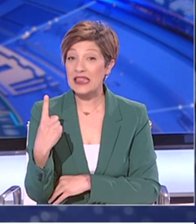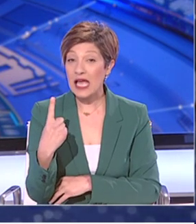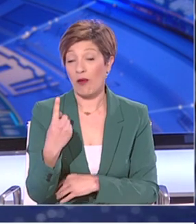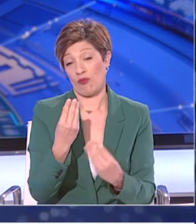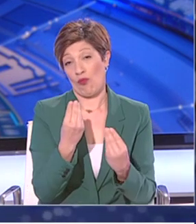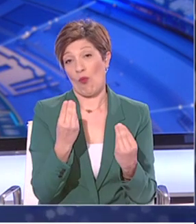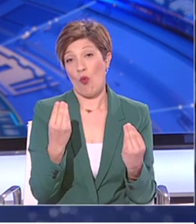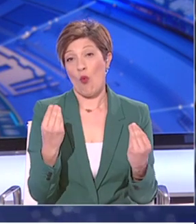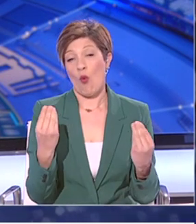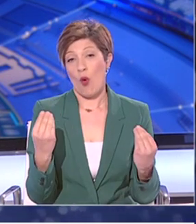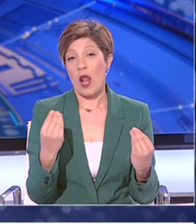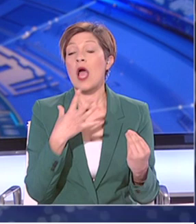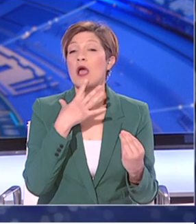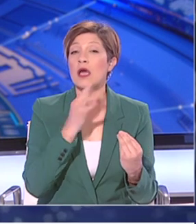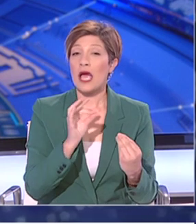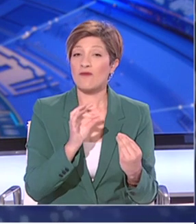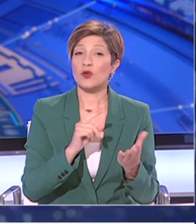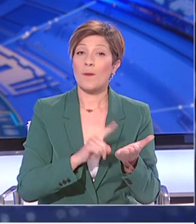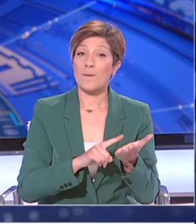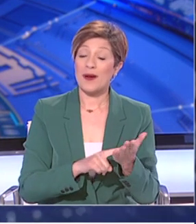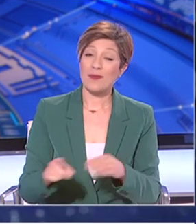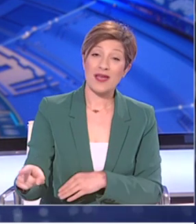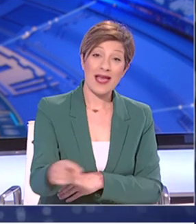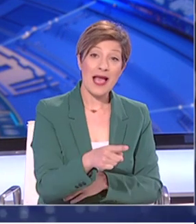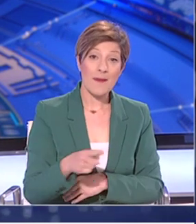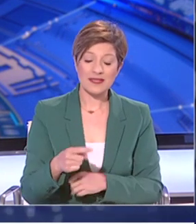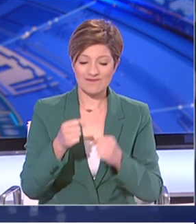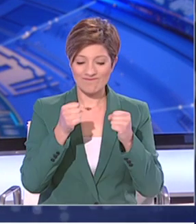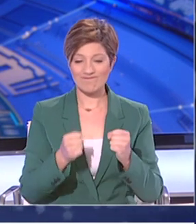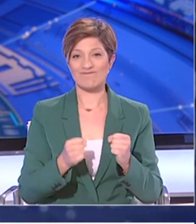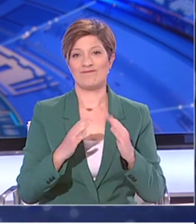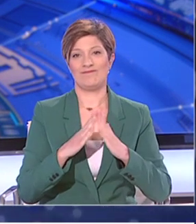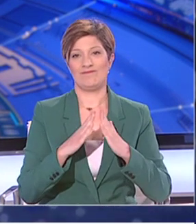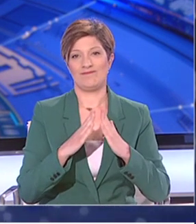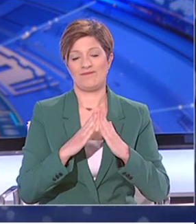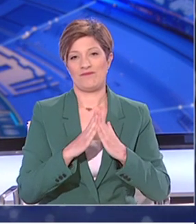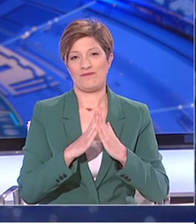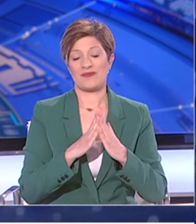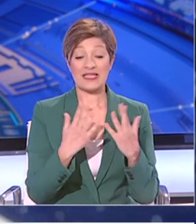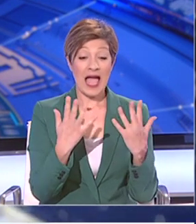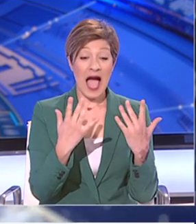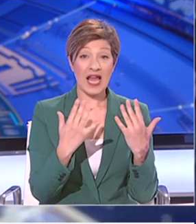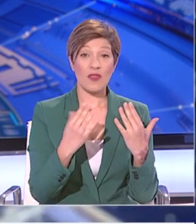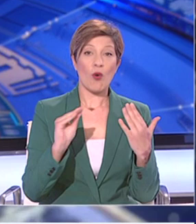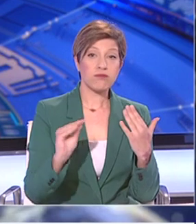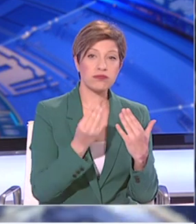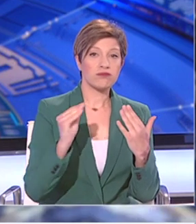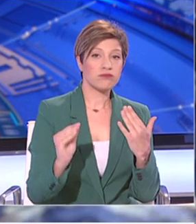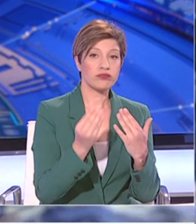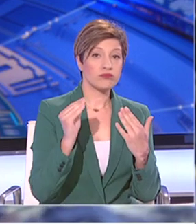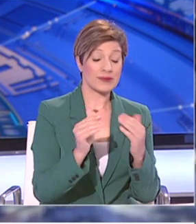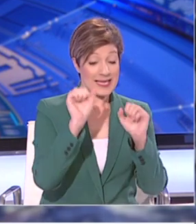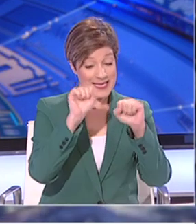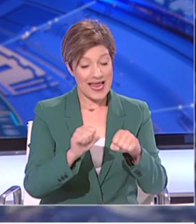μεγάλος και αυτό θα πρέπει να μας κρατήσει σε εγρήγορση. Οι αριθμοί μας επιτρέπουν να διατηρούμε την